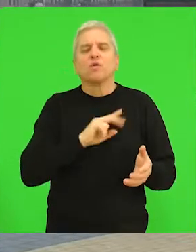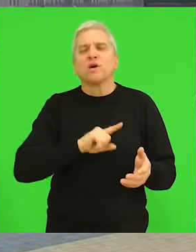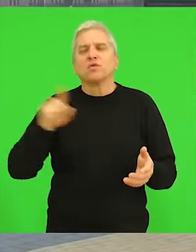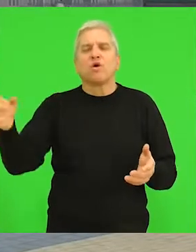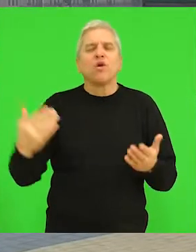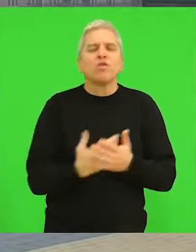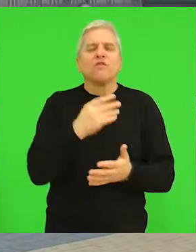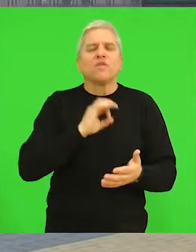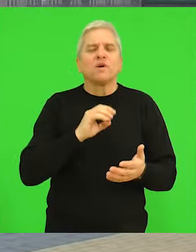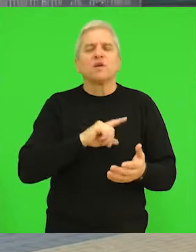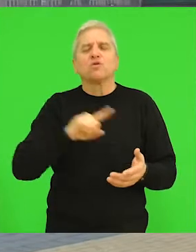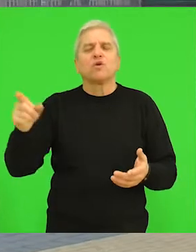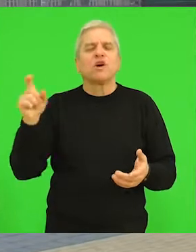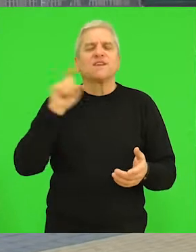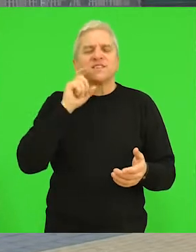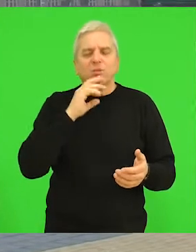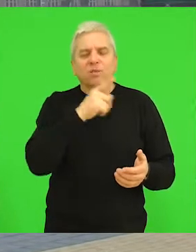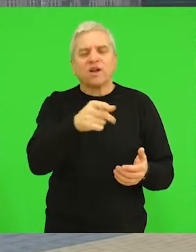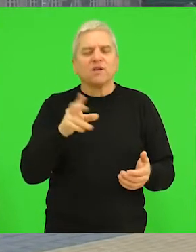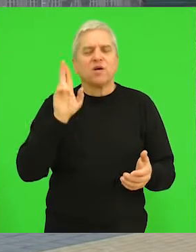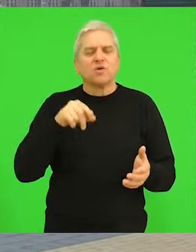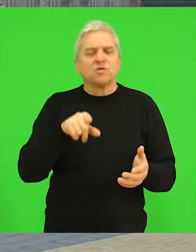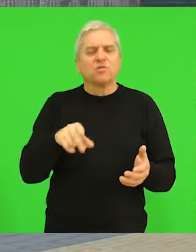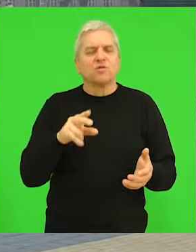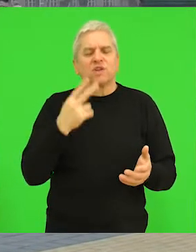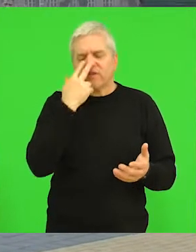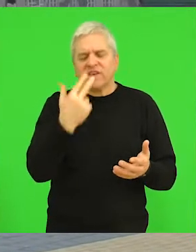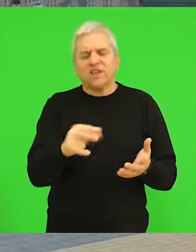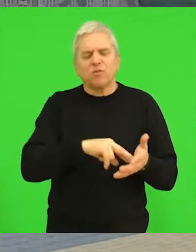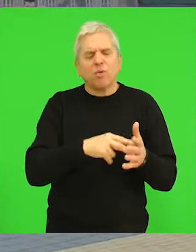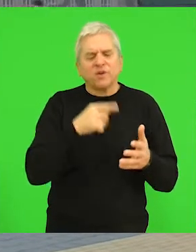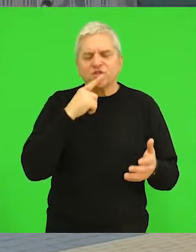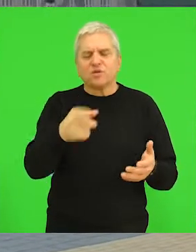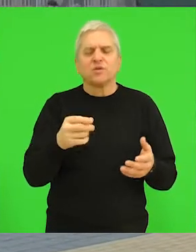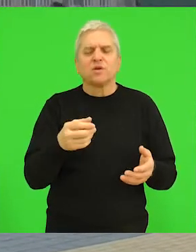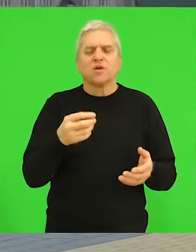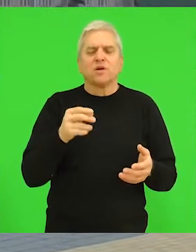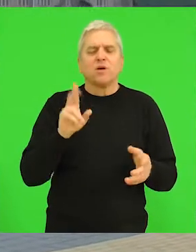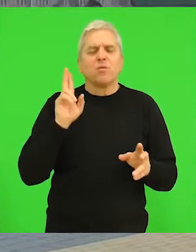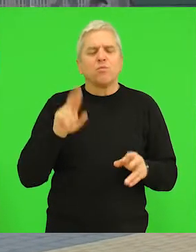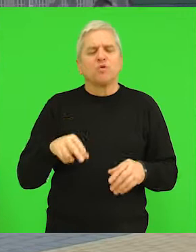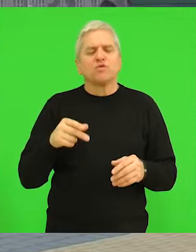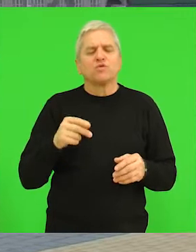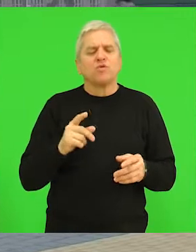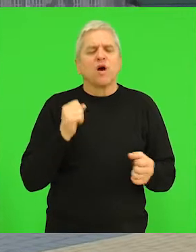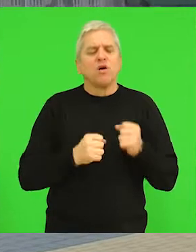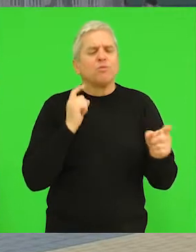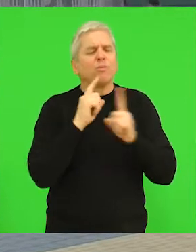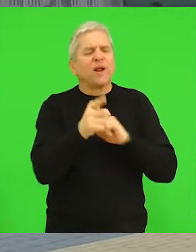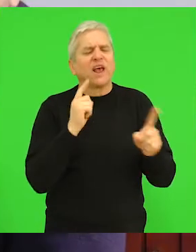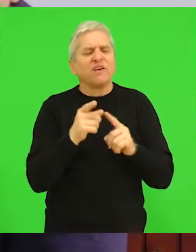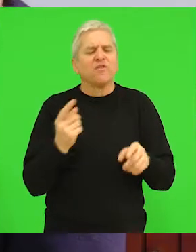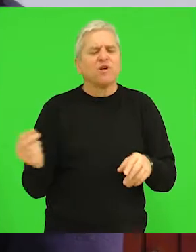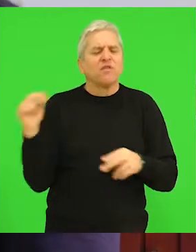Bečeja, koliko ima do Srbobrana. Bez tog doma učenika i bez, ajde da kažem, i nekih možda u prevozu